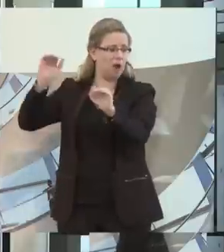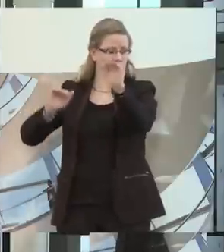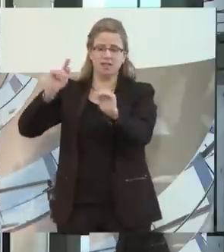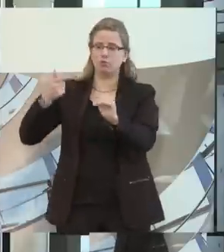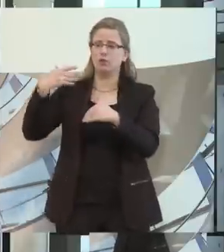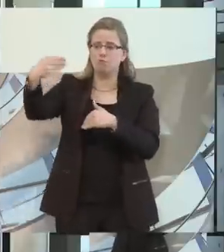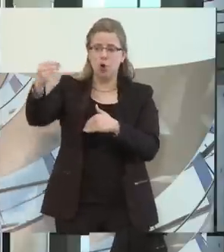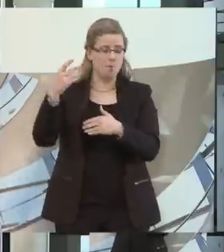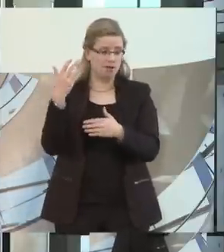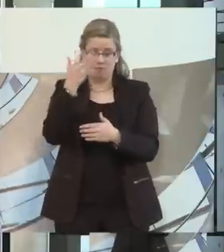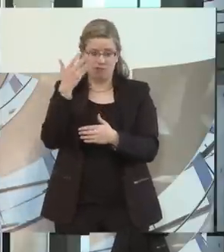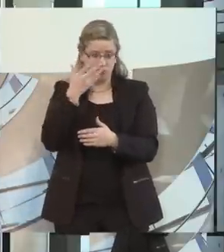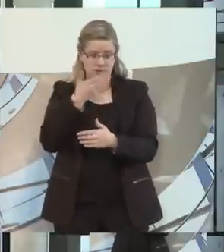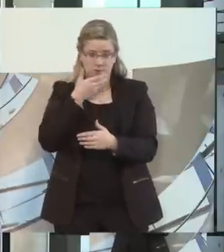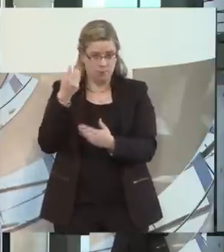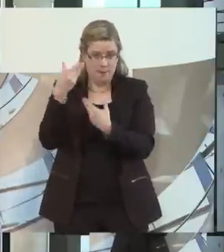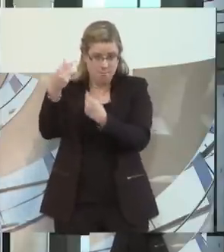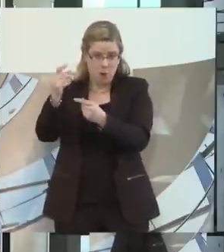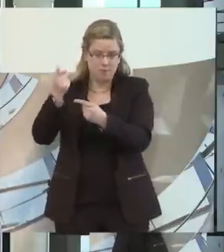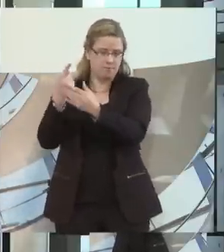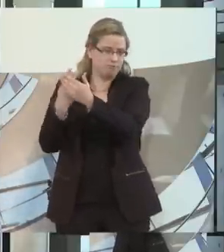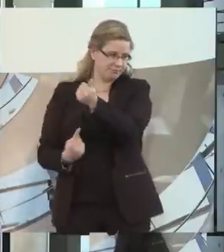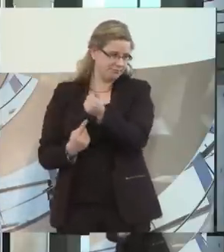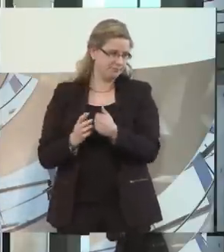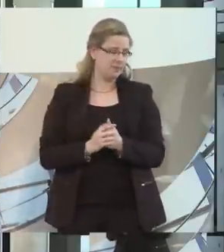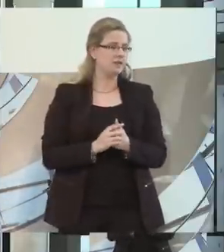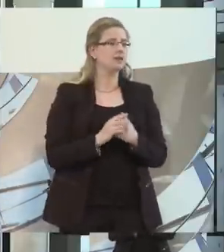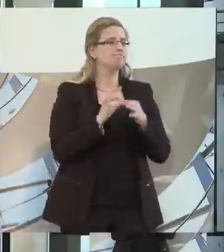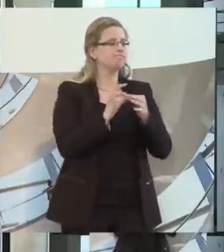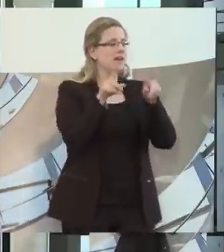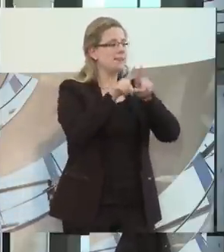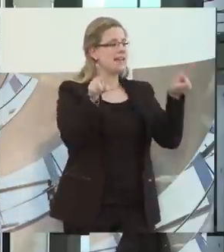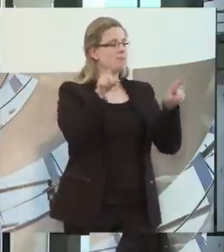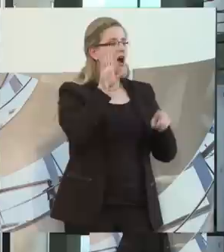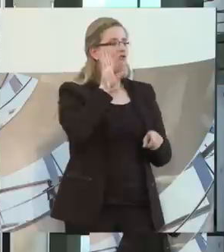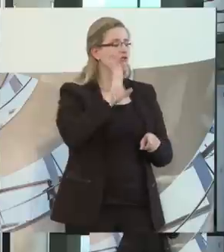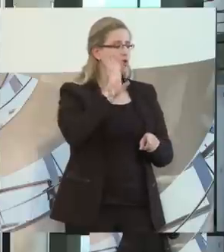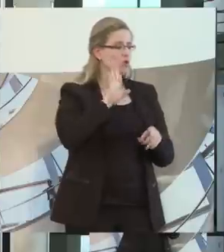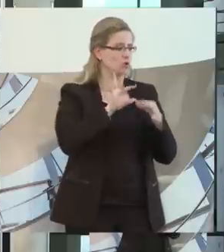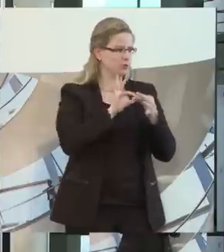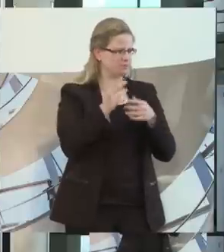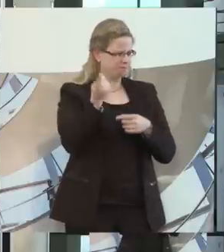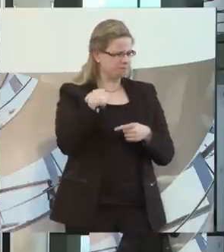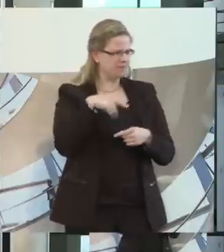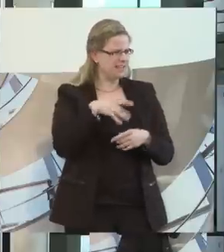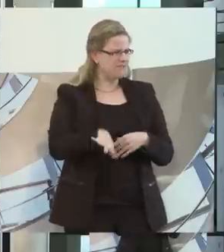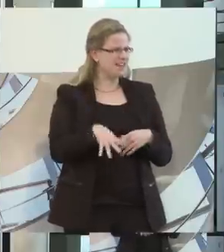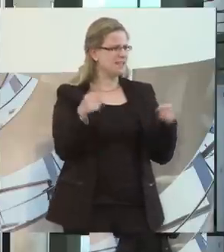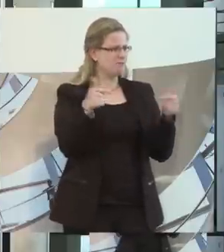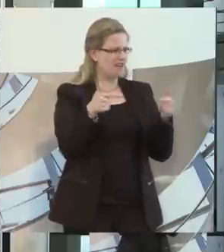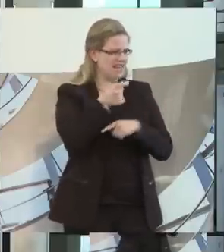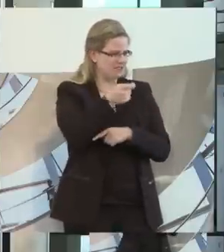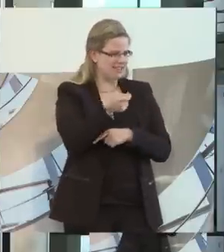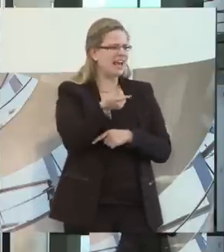Behinderung zu sehr in die Drucksituation. Zum Thema Wohnen. Wir hatten das Thema Pflegeversicherung. Herr Laumann, wir hatten